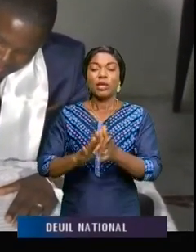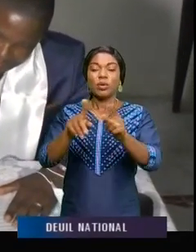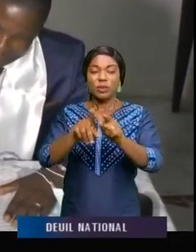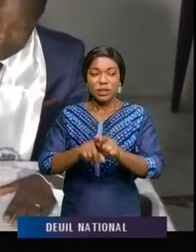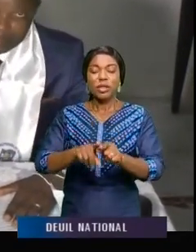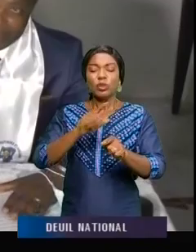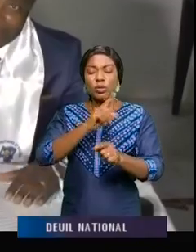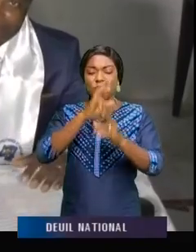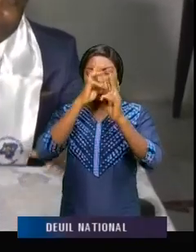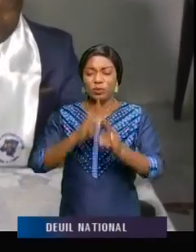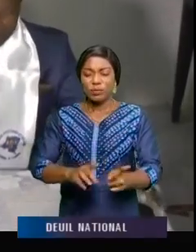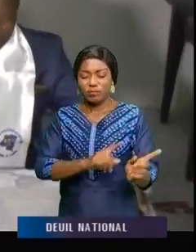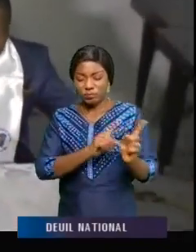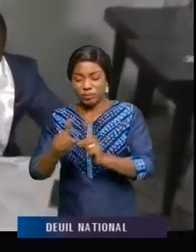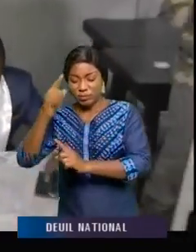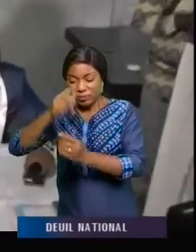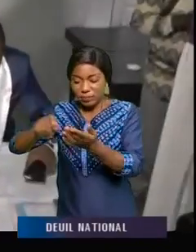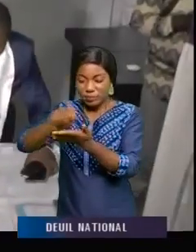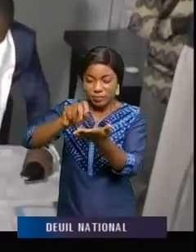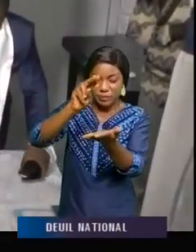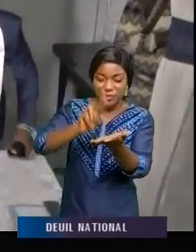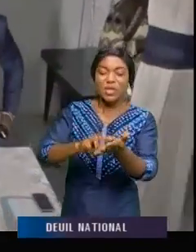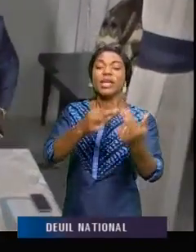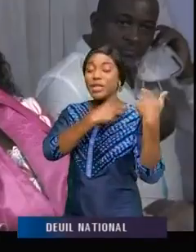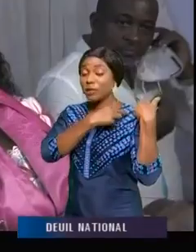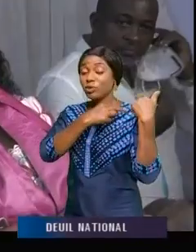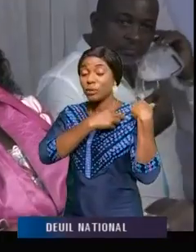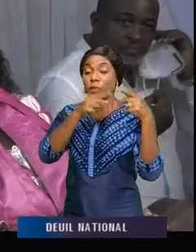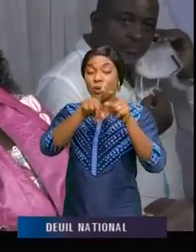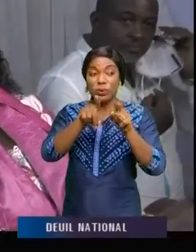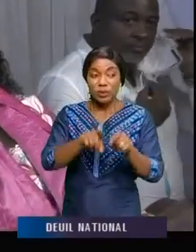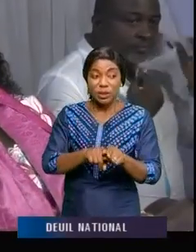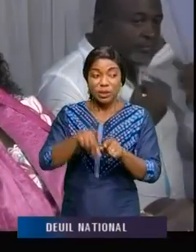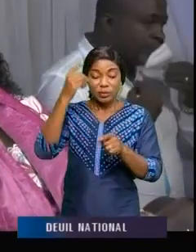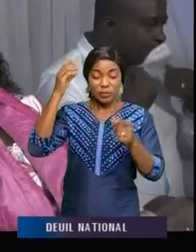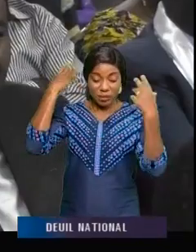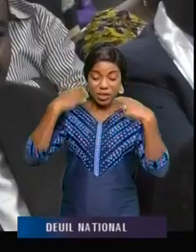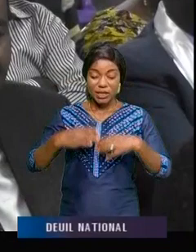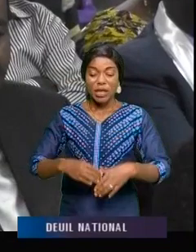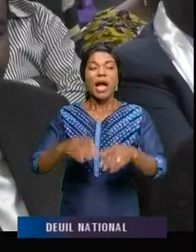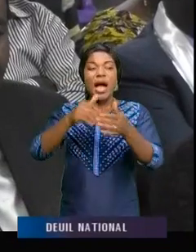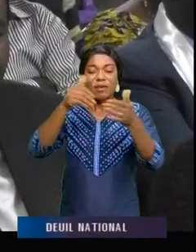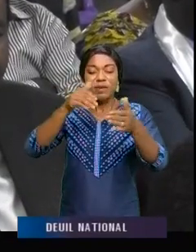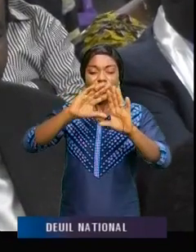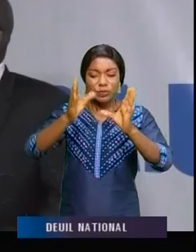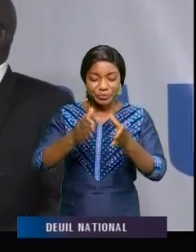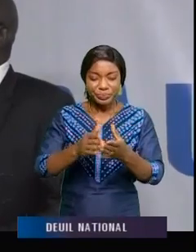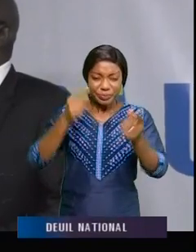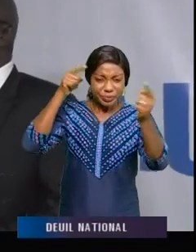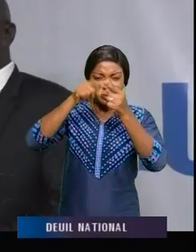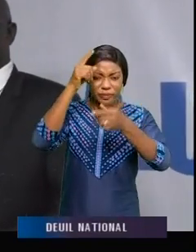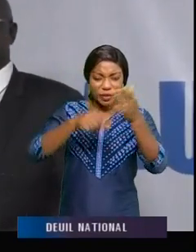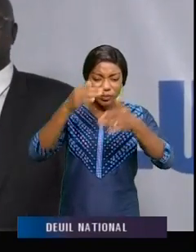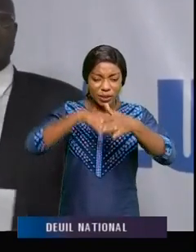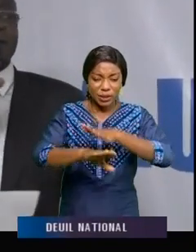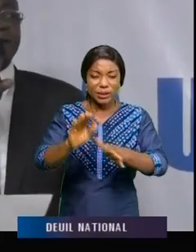politique en imposant sa signature en toute responsabilité au bas de la liste charte. Car avant tout, le but poursuivi en adhérant aux